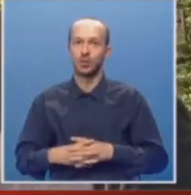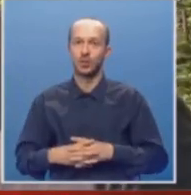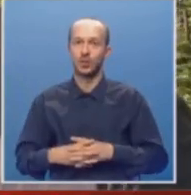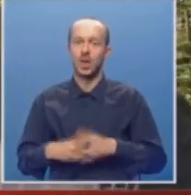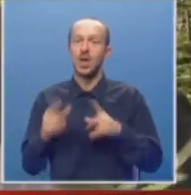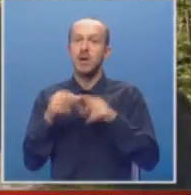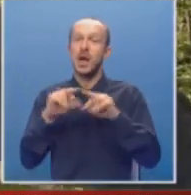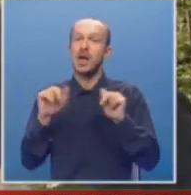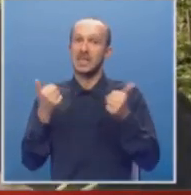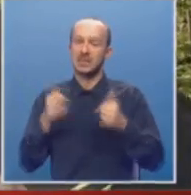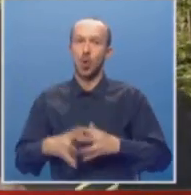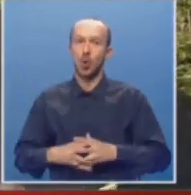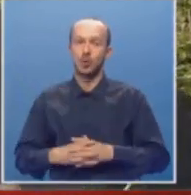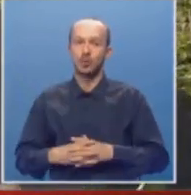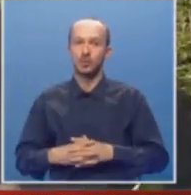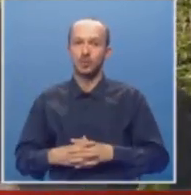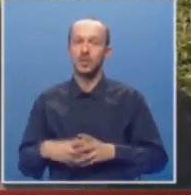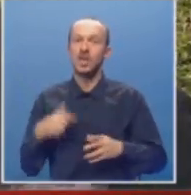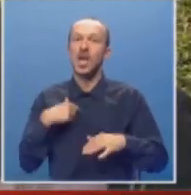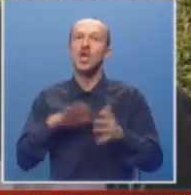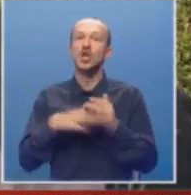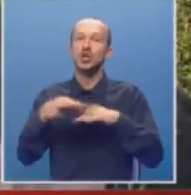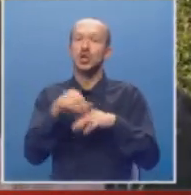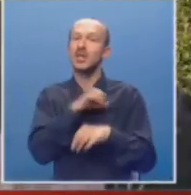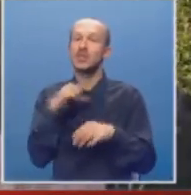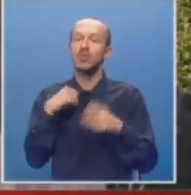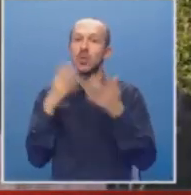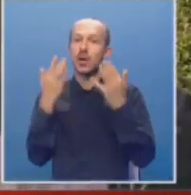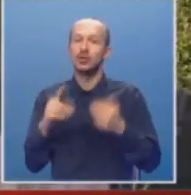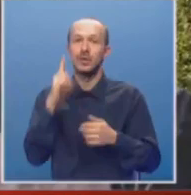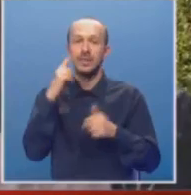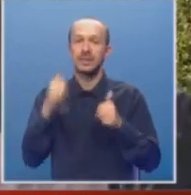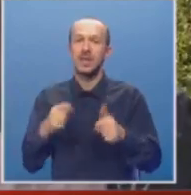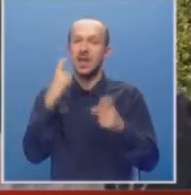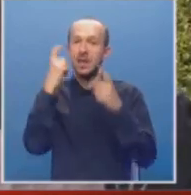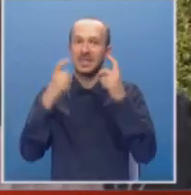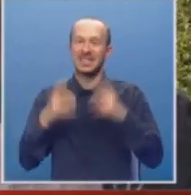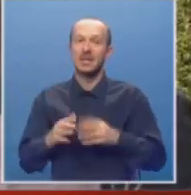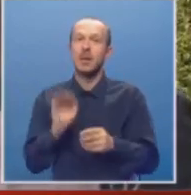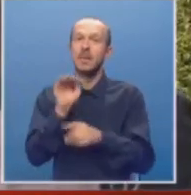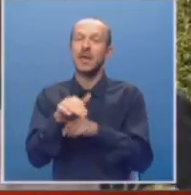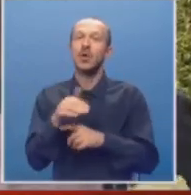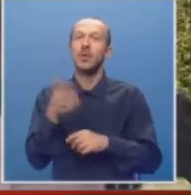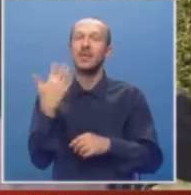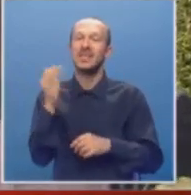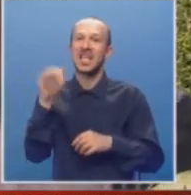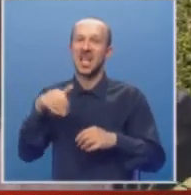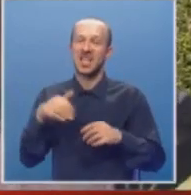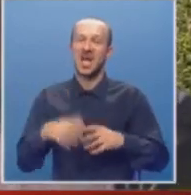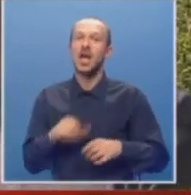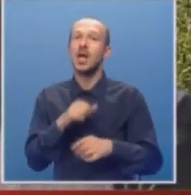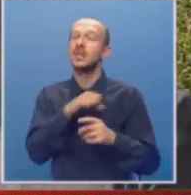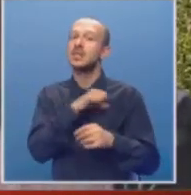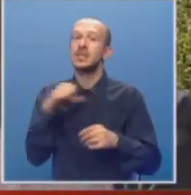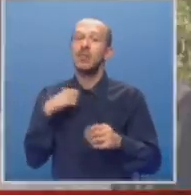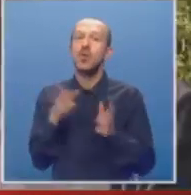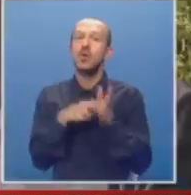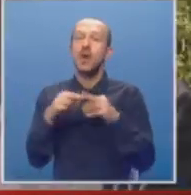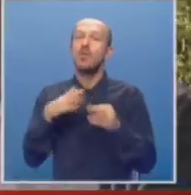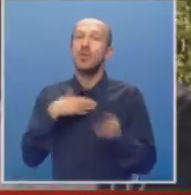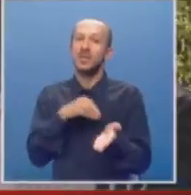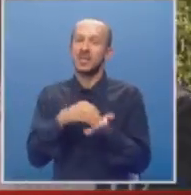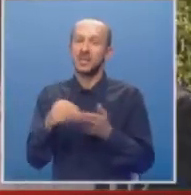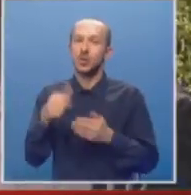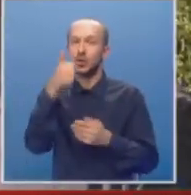Pa jesmo. Ja i žena smo računali, ne znam. Sad mislim da preko 50.000 kod mene, samo na mom zasadu.